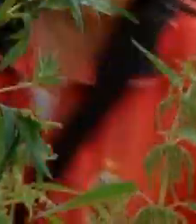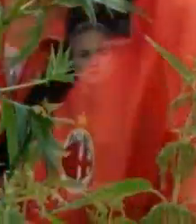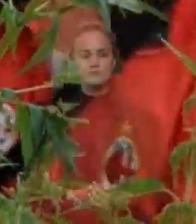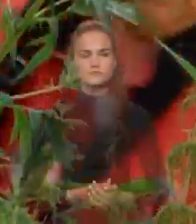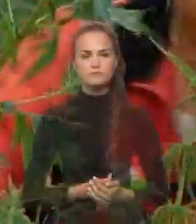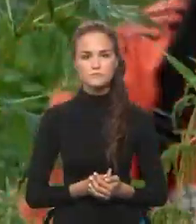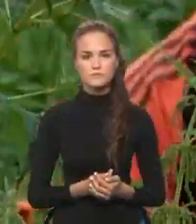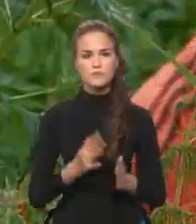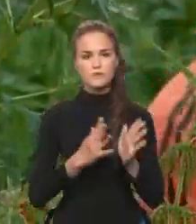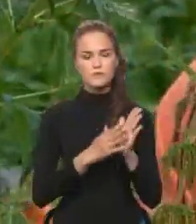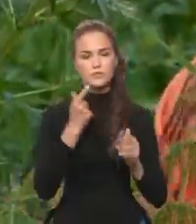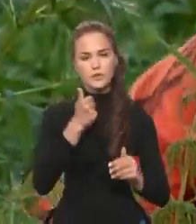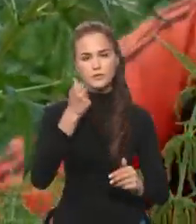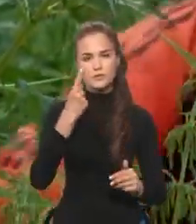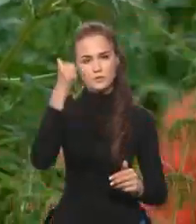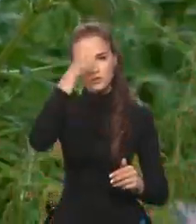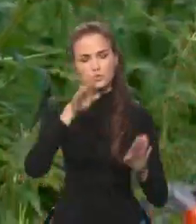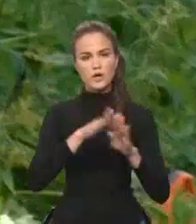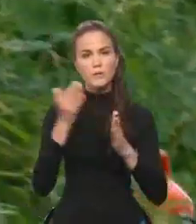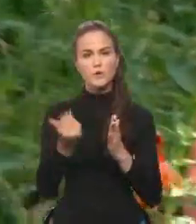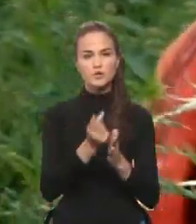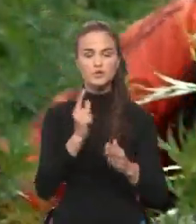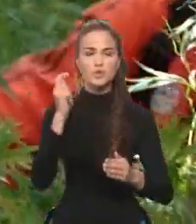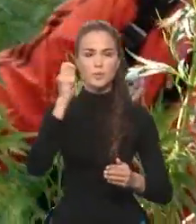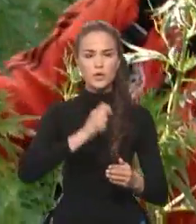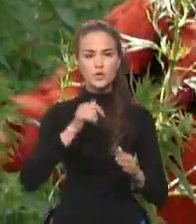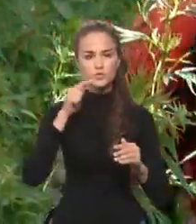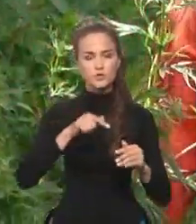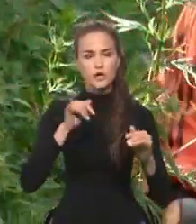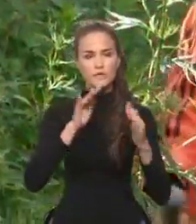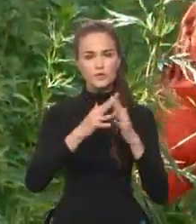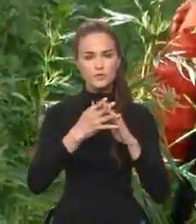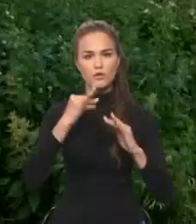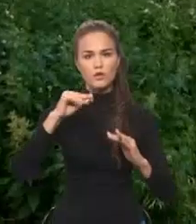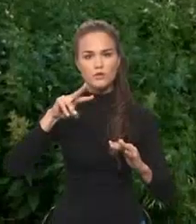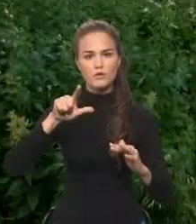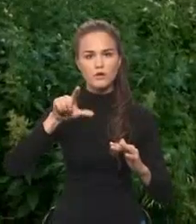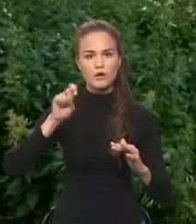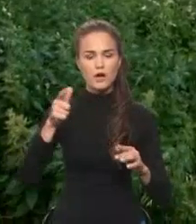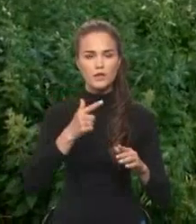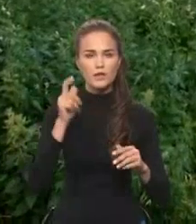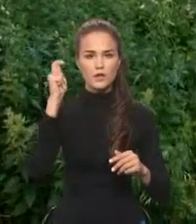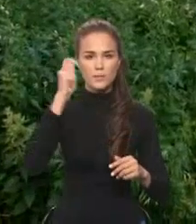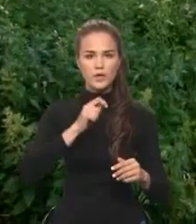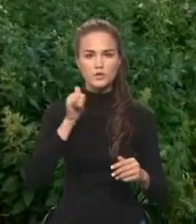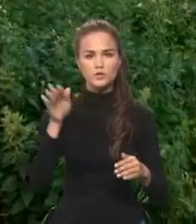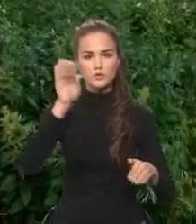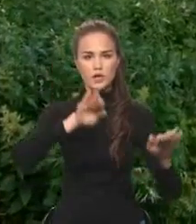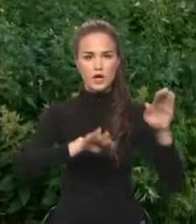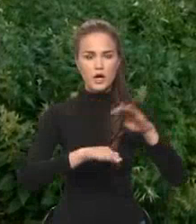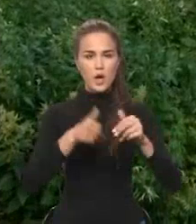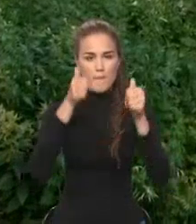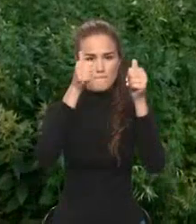В 91 году так получилась судьба, что я переехала сюда, село Илгань Я приехала с Урала,